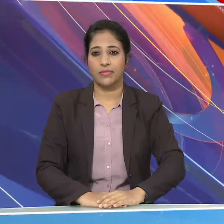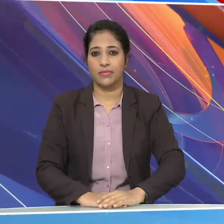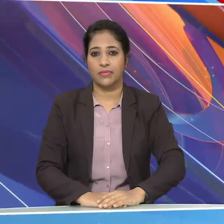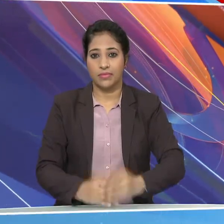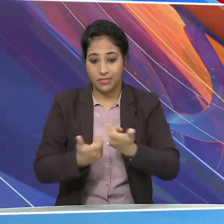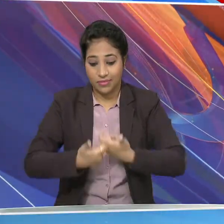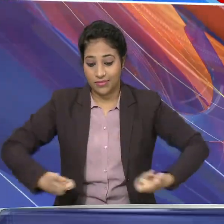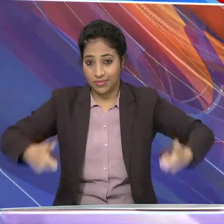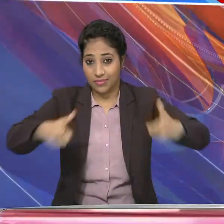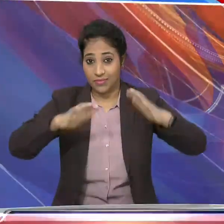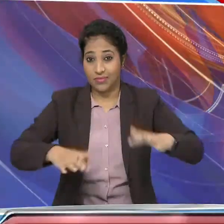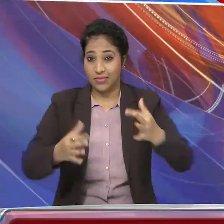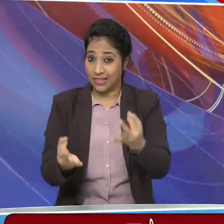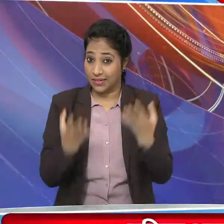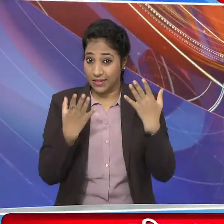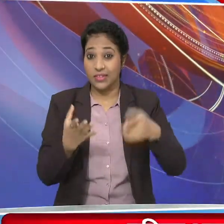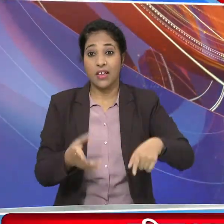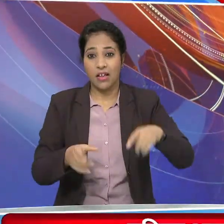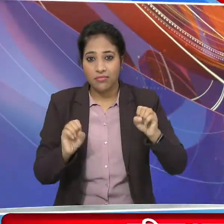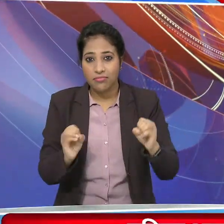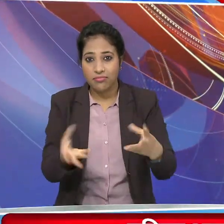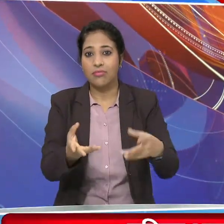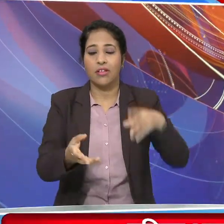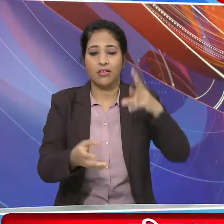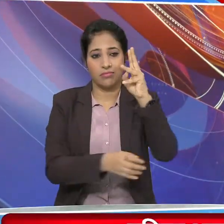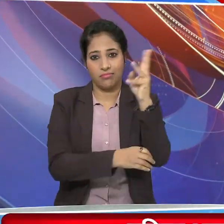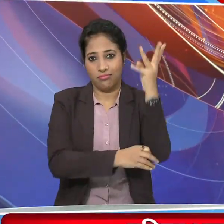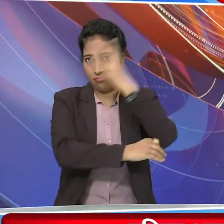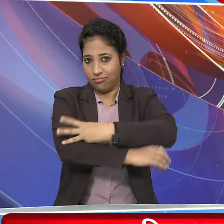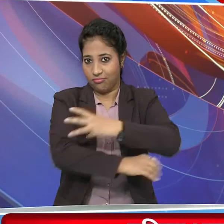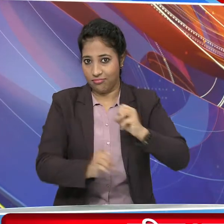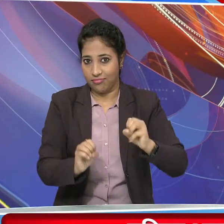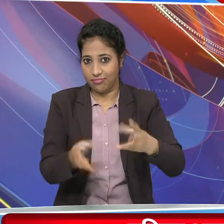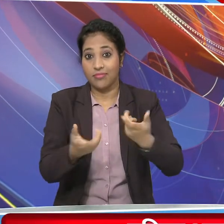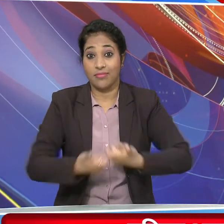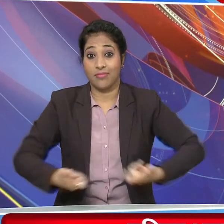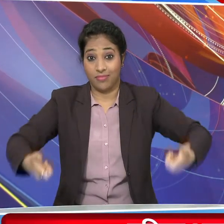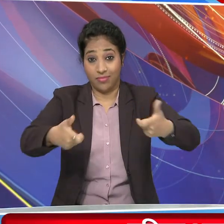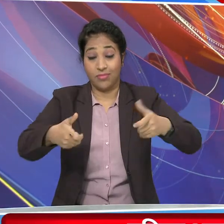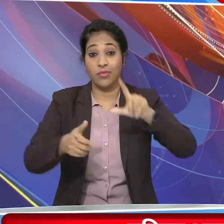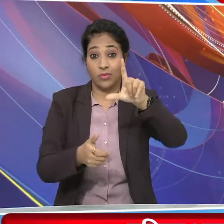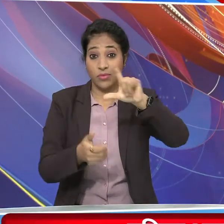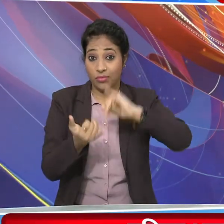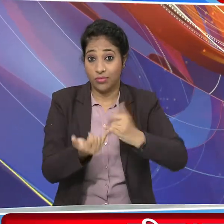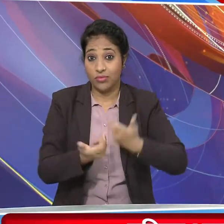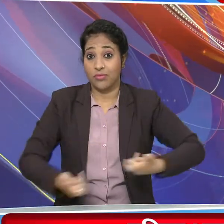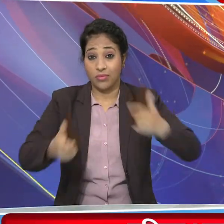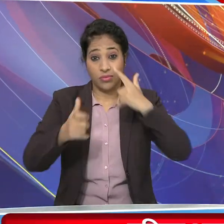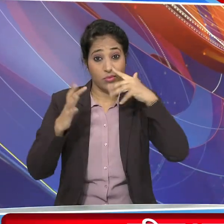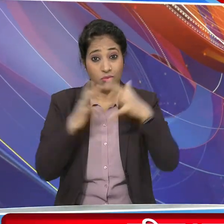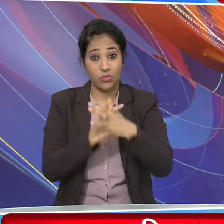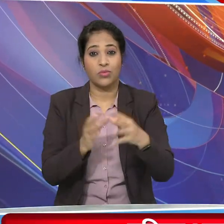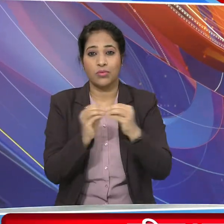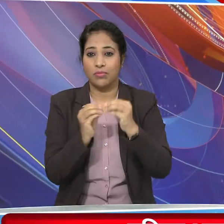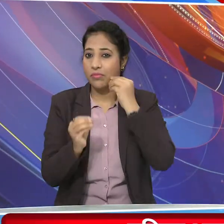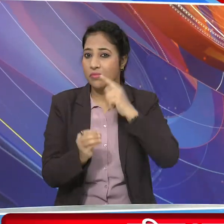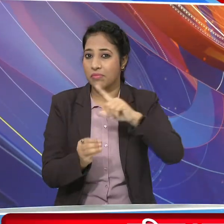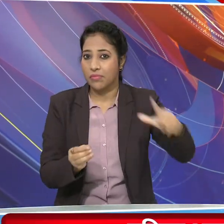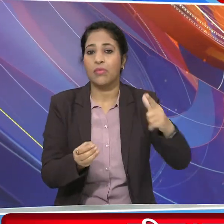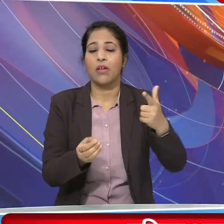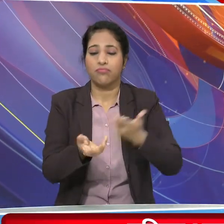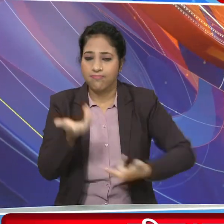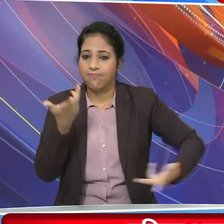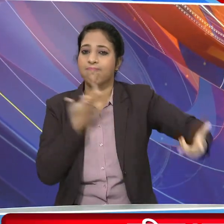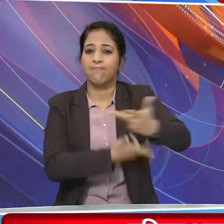संसत के विशेश सत्र का आज तीसरा दिन लोकसभा में आज महिला आरक्षन विधेग पर होगी चर्चा